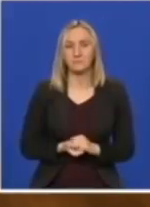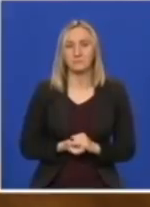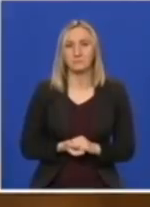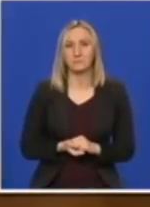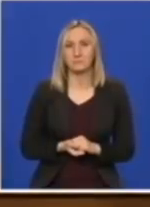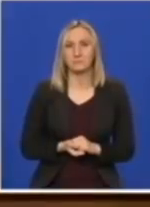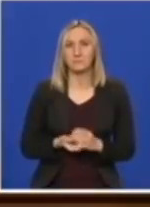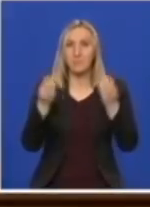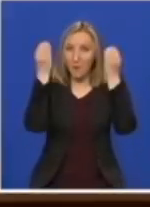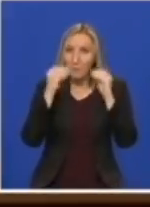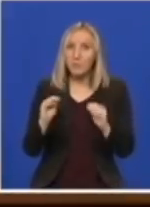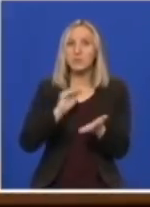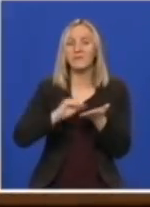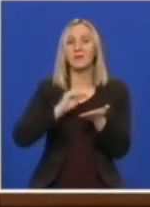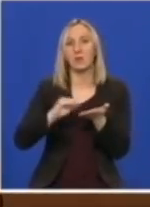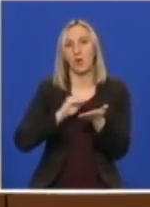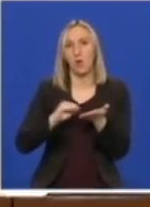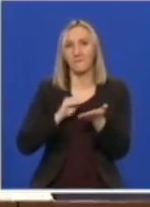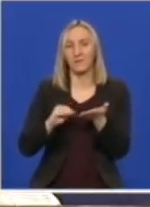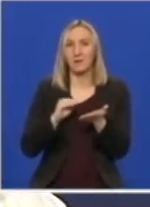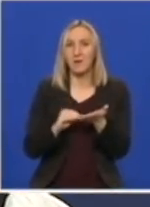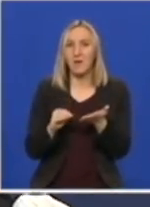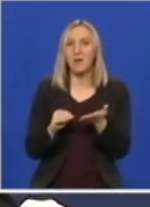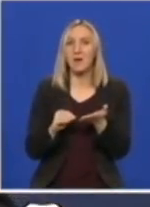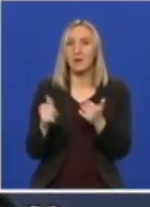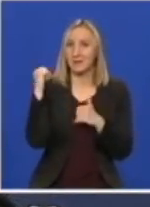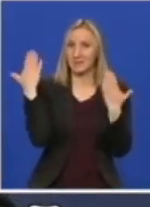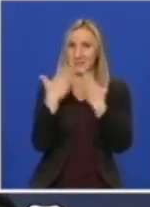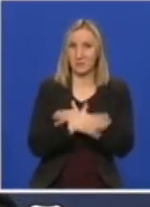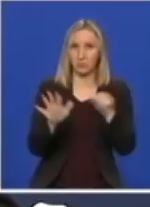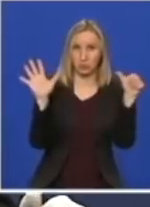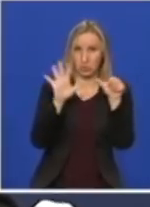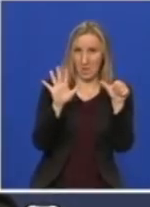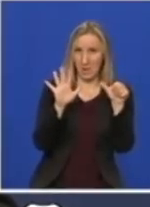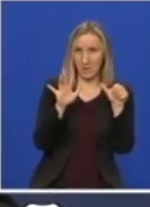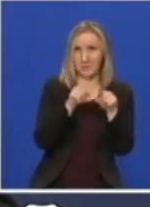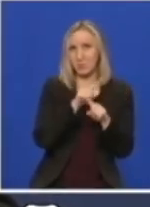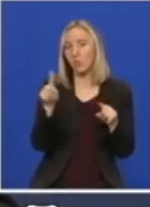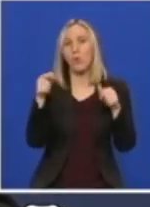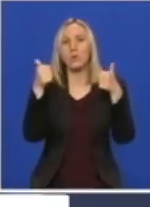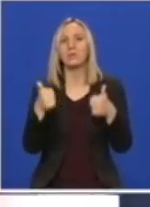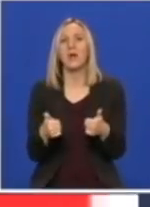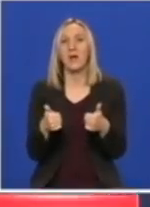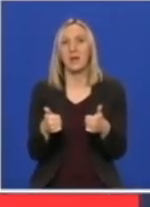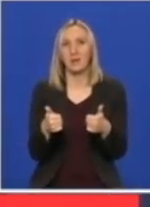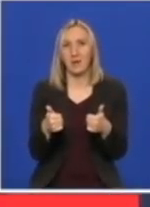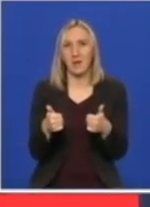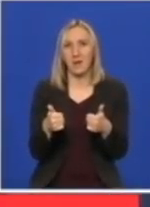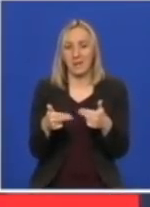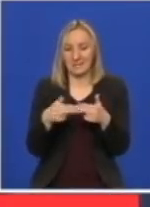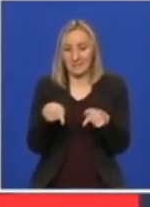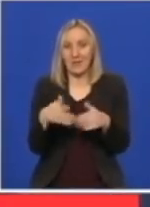Poštovani novinari, od sinoć u 18.00 do danas pred ovu